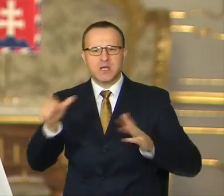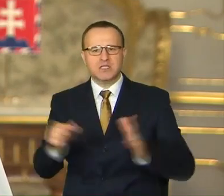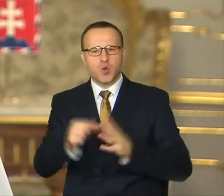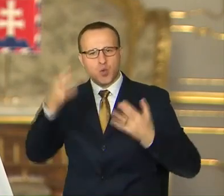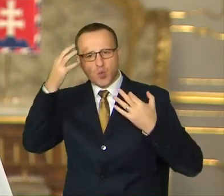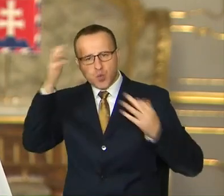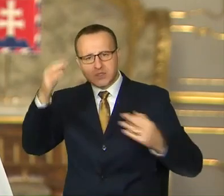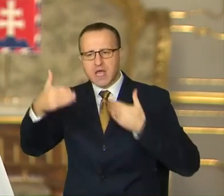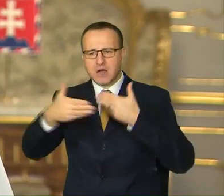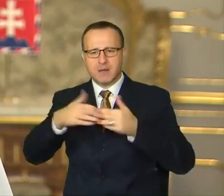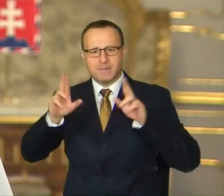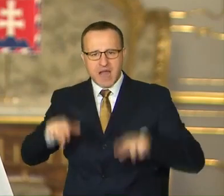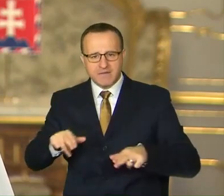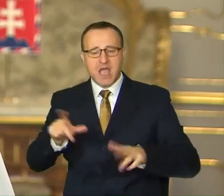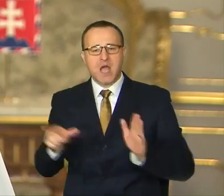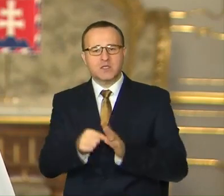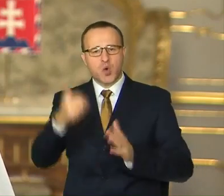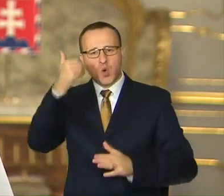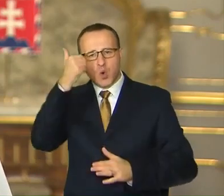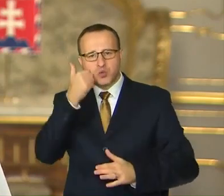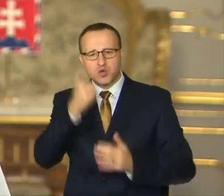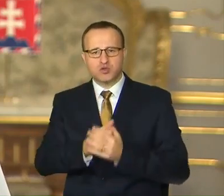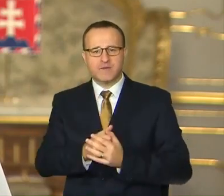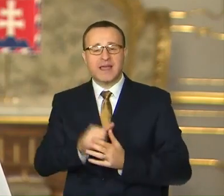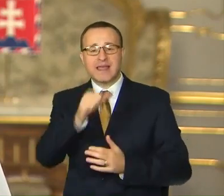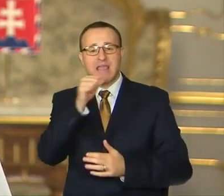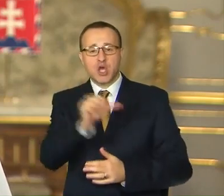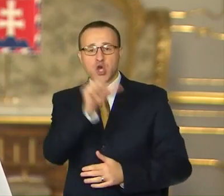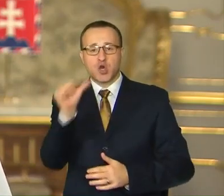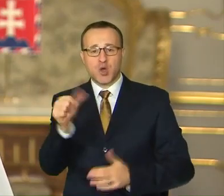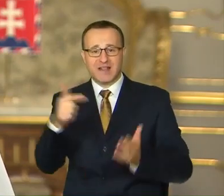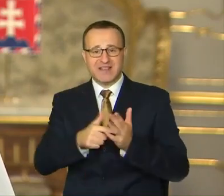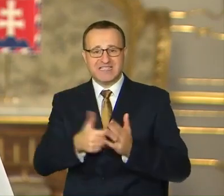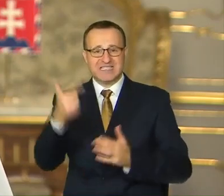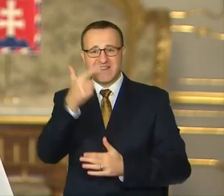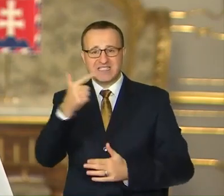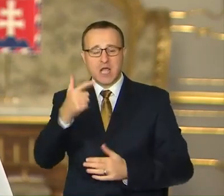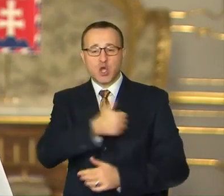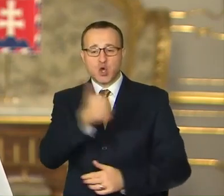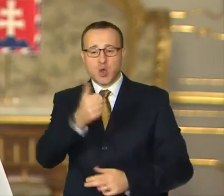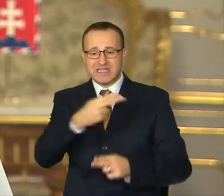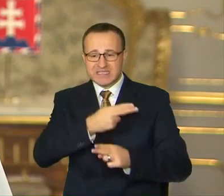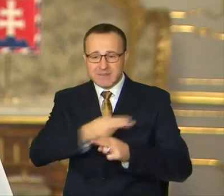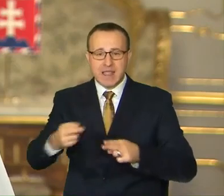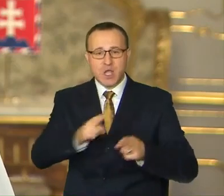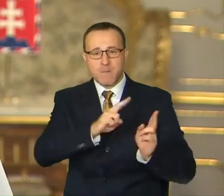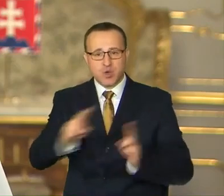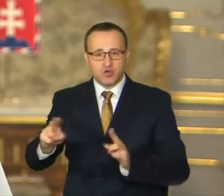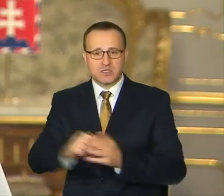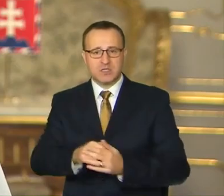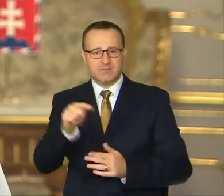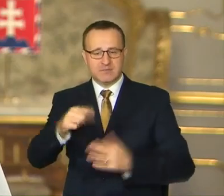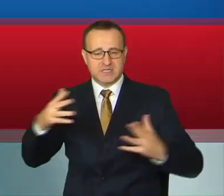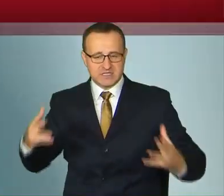pravde a s ľudskosťou. Nech je rok 2020 rokom naplnených príležitostí. Zvládneme to.